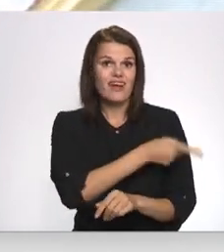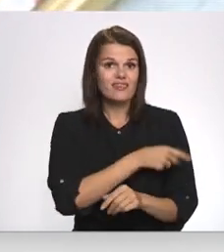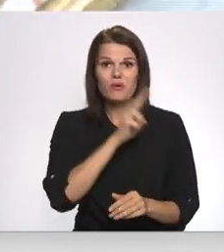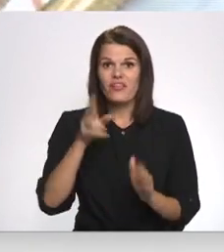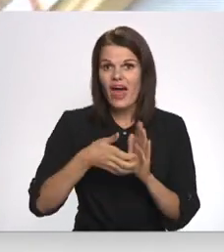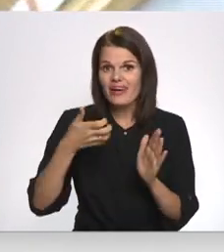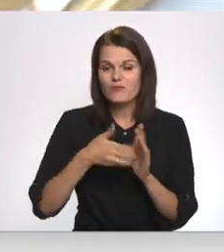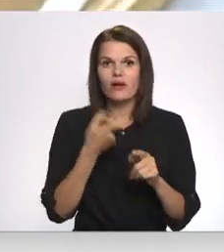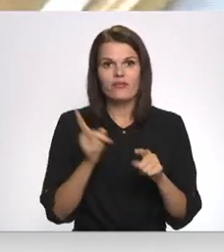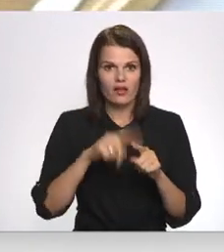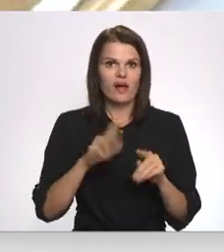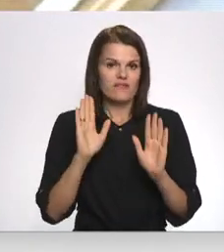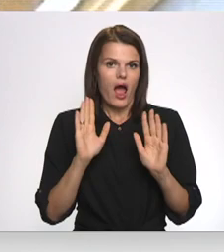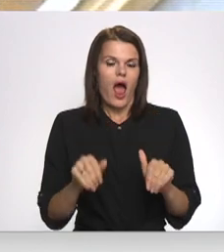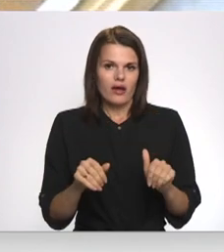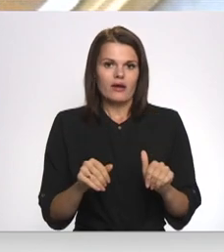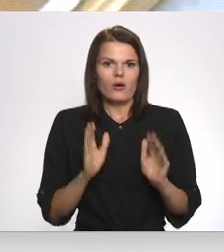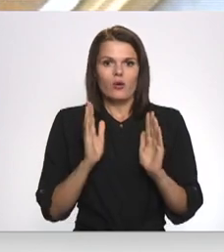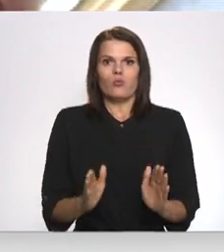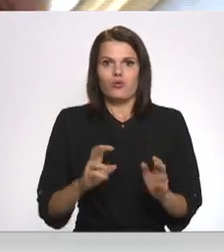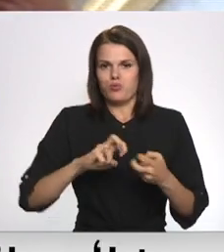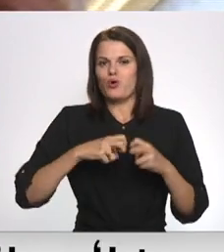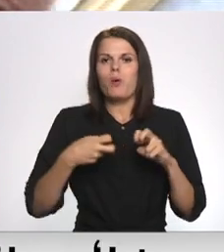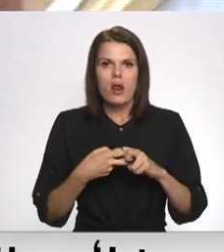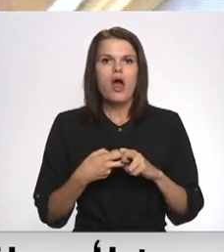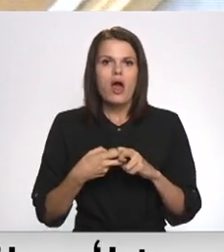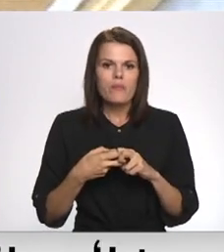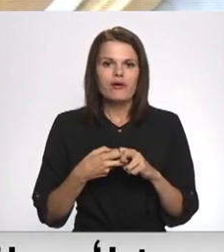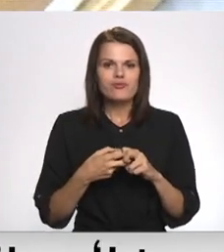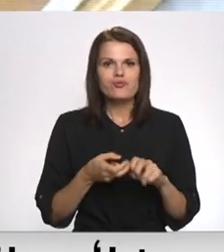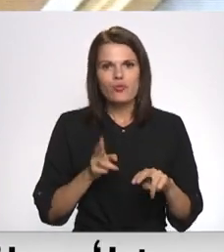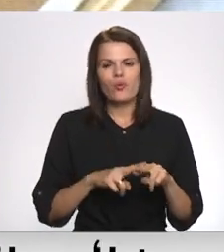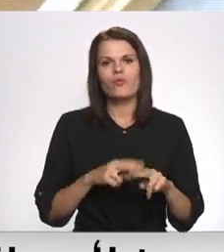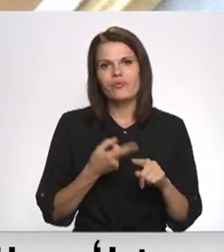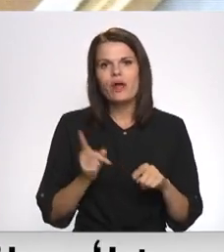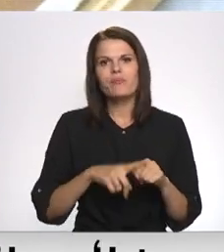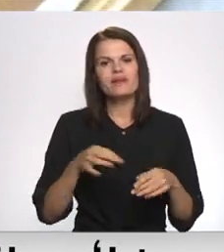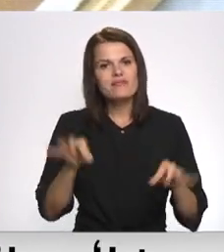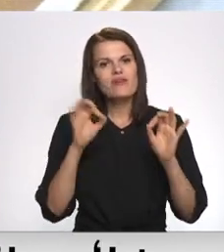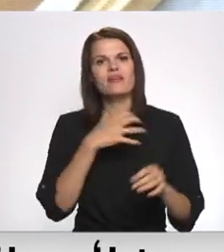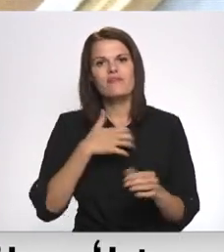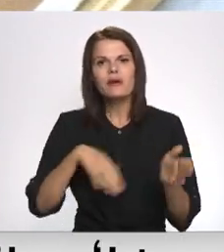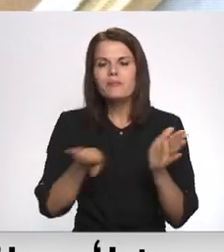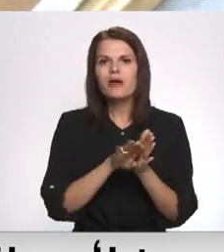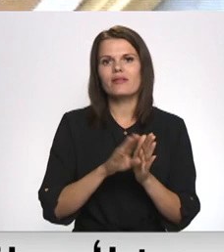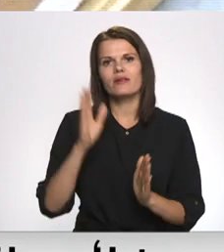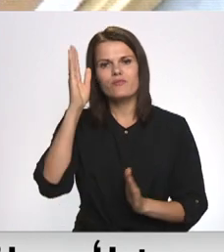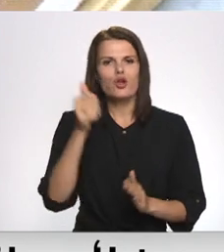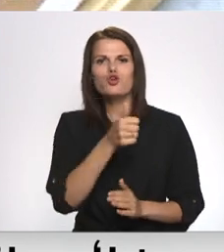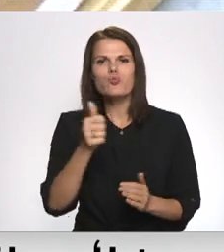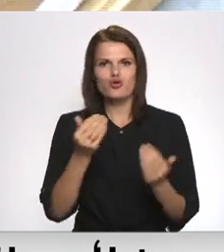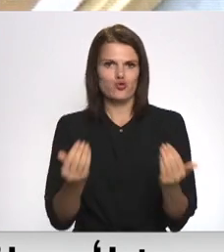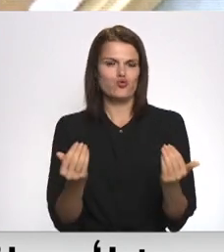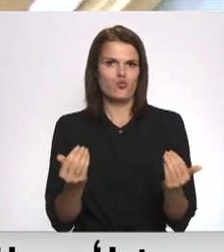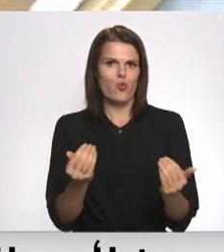kādu brīdī var attapties bez viņas. Un tāpēc ir svarīgi to darīt sevišķi šobrīd,